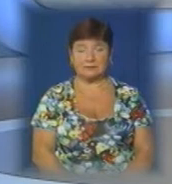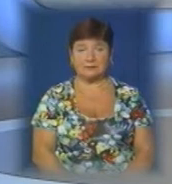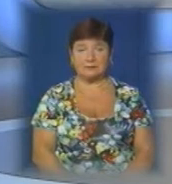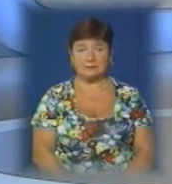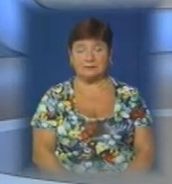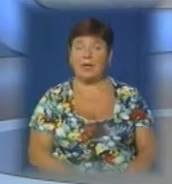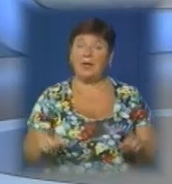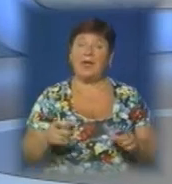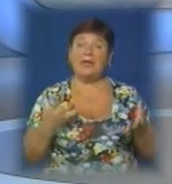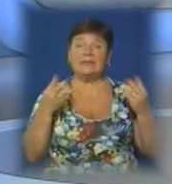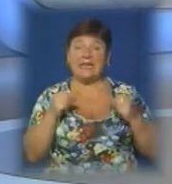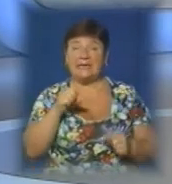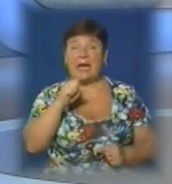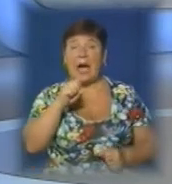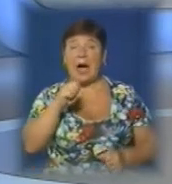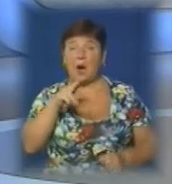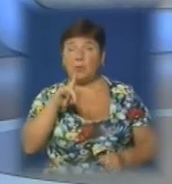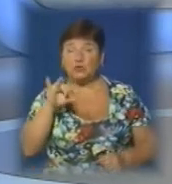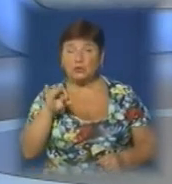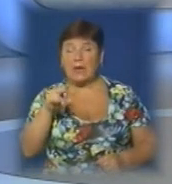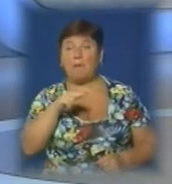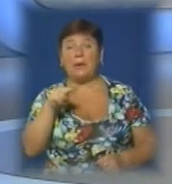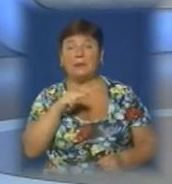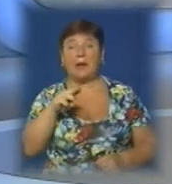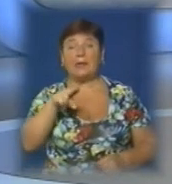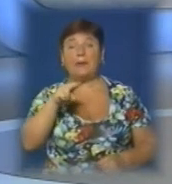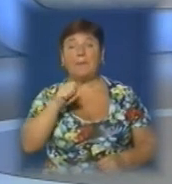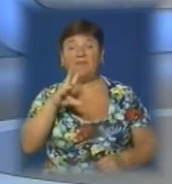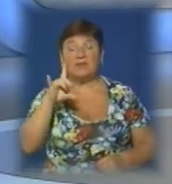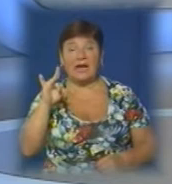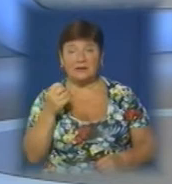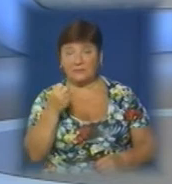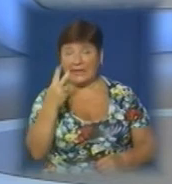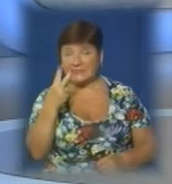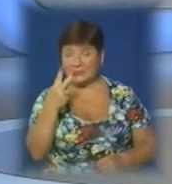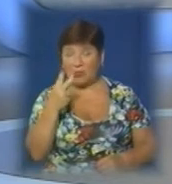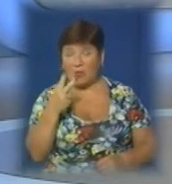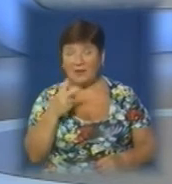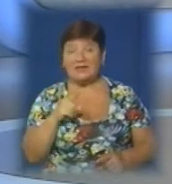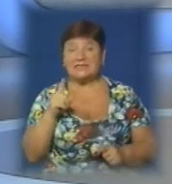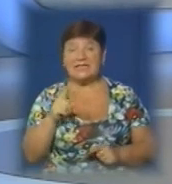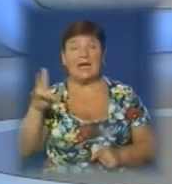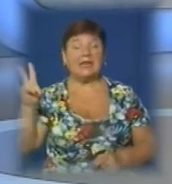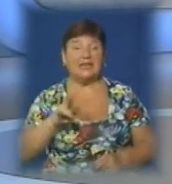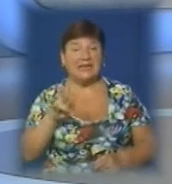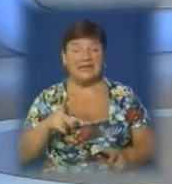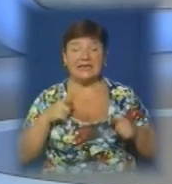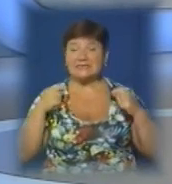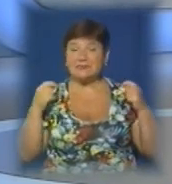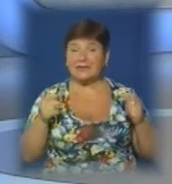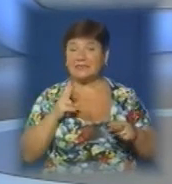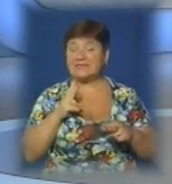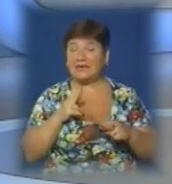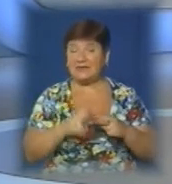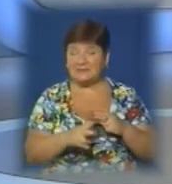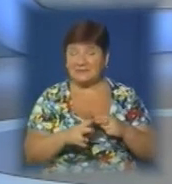День апостолів Петра і Павла. 12 липня відзначають християни східного обряду. Це релігійне свято знаменує закінчення